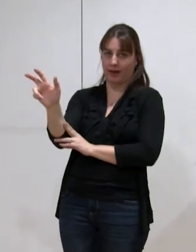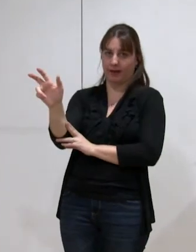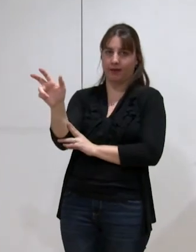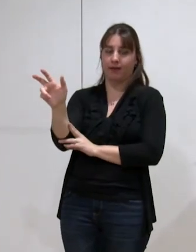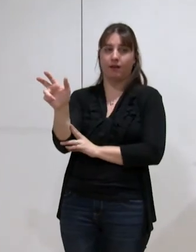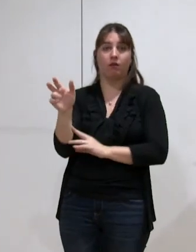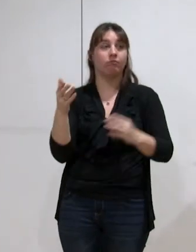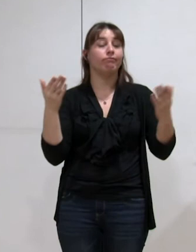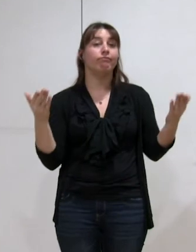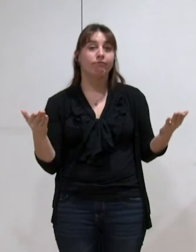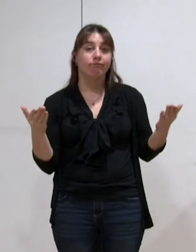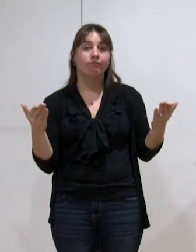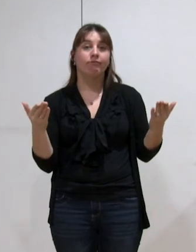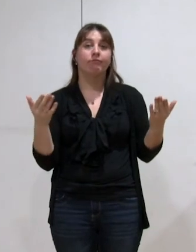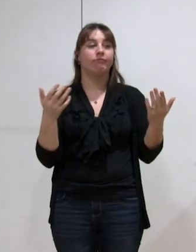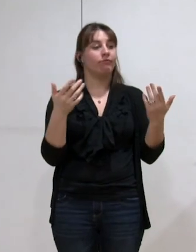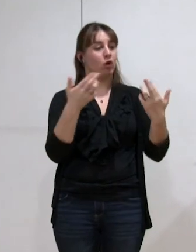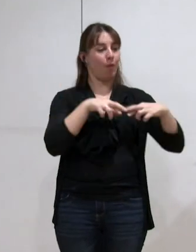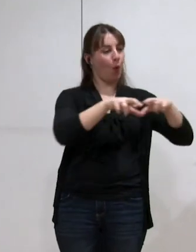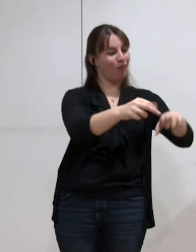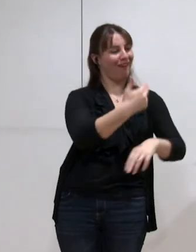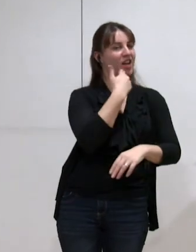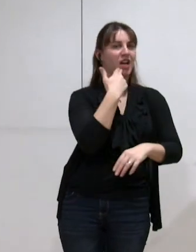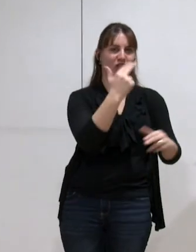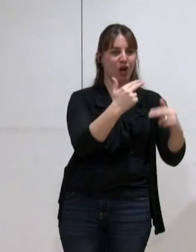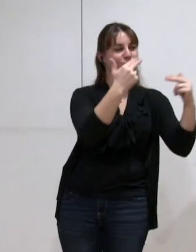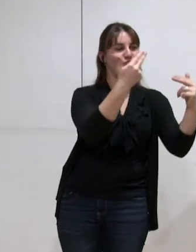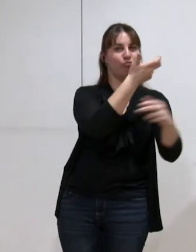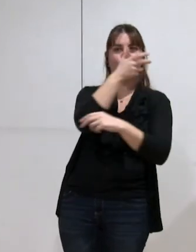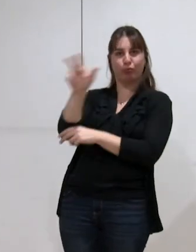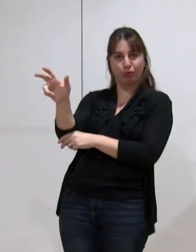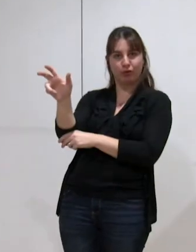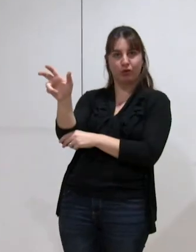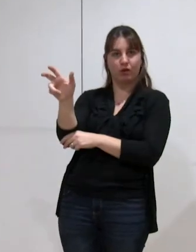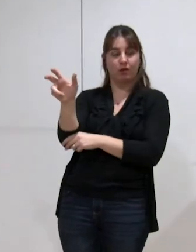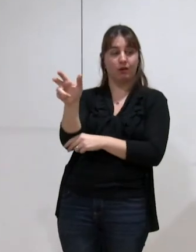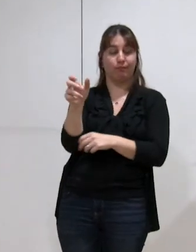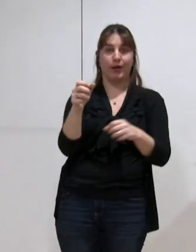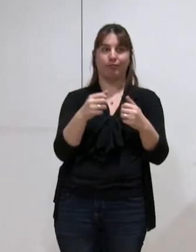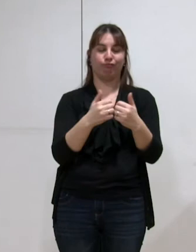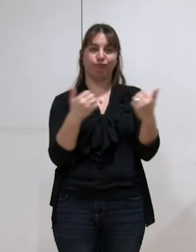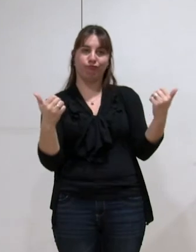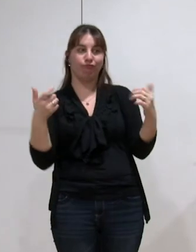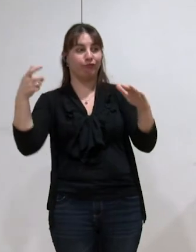viennent transférer un équipement de très bonne qualité et viennent financer finalement